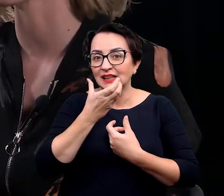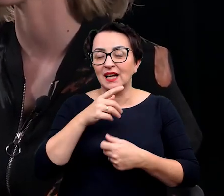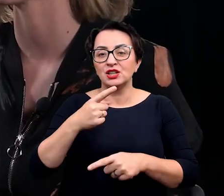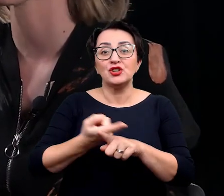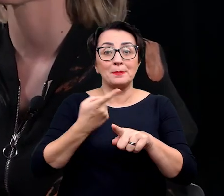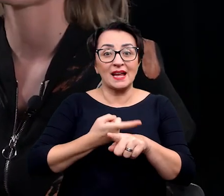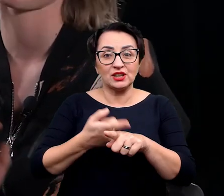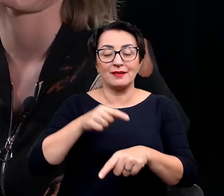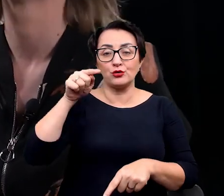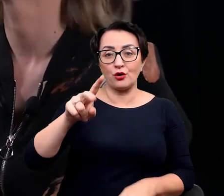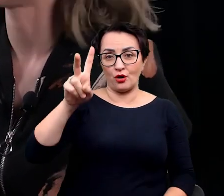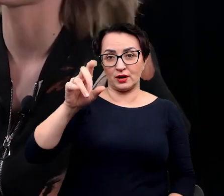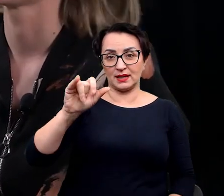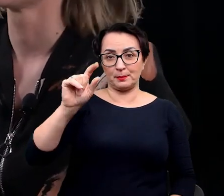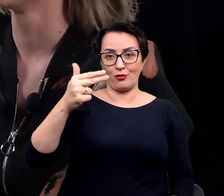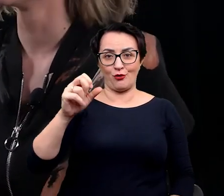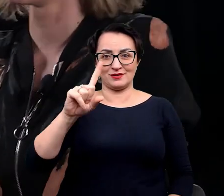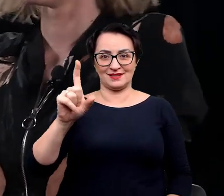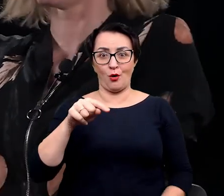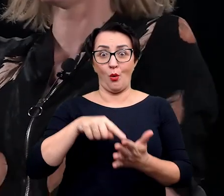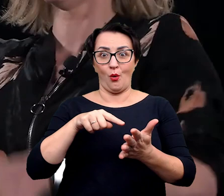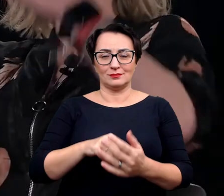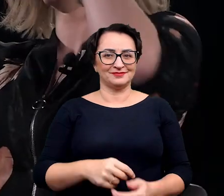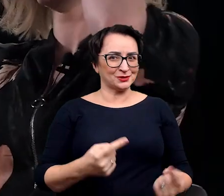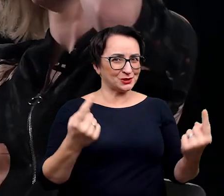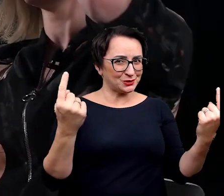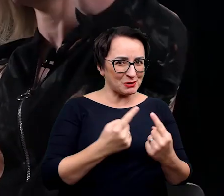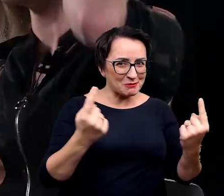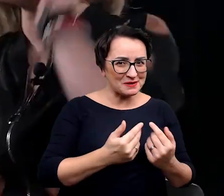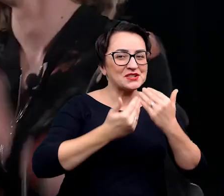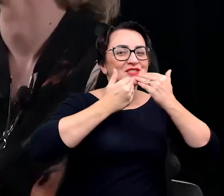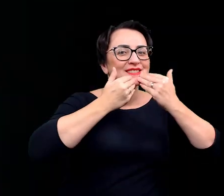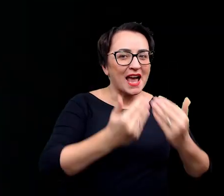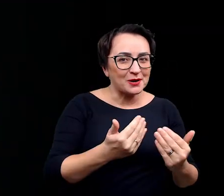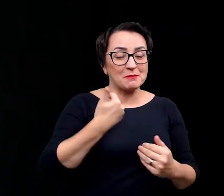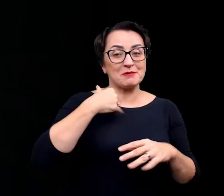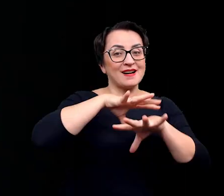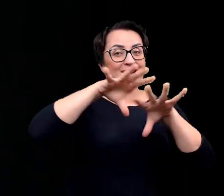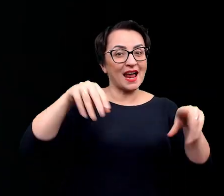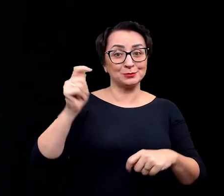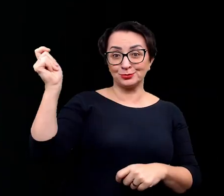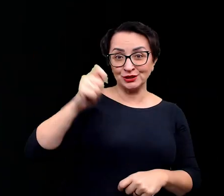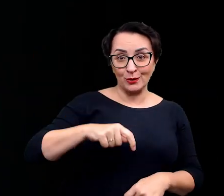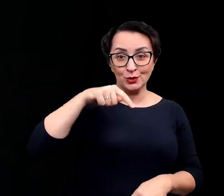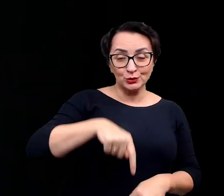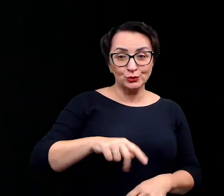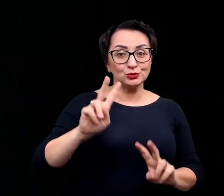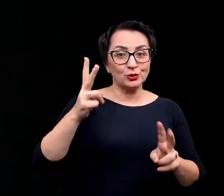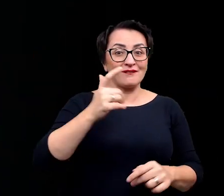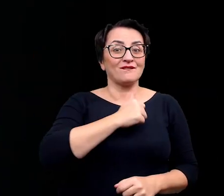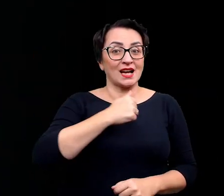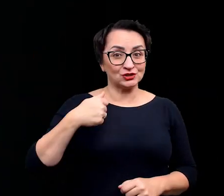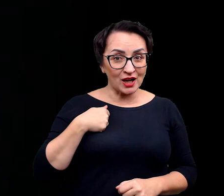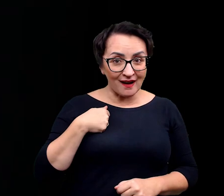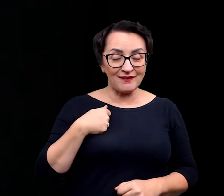pamiętam. To jest jedno z moich kulinarnych. Jeszcze dlatego kulinarnych. Super, Marcinio. Bardzo ci dziękuję, że z nami byłaś, że przyjechałaś tutaj z